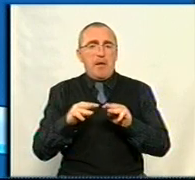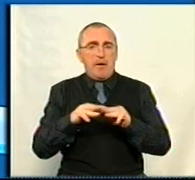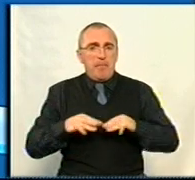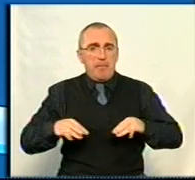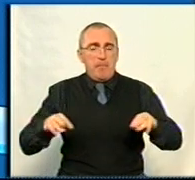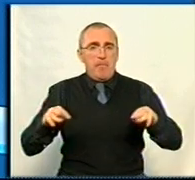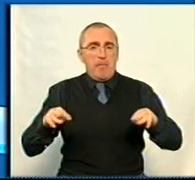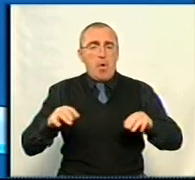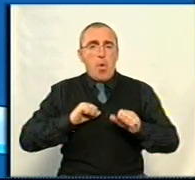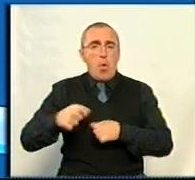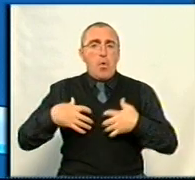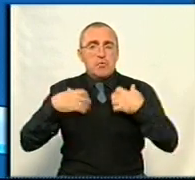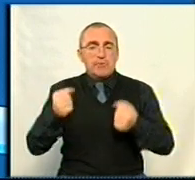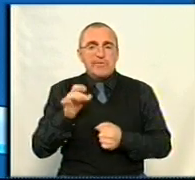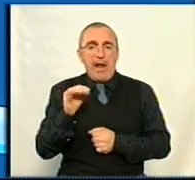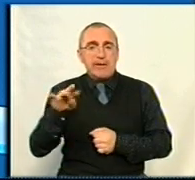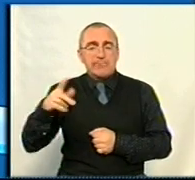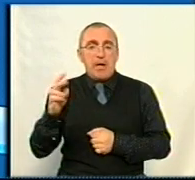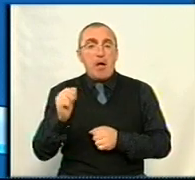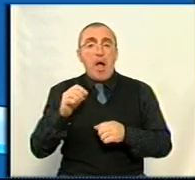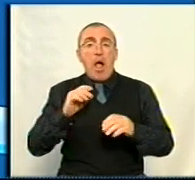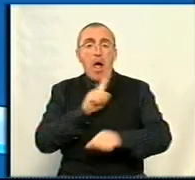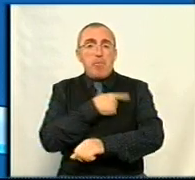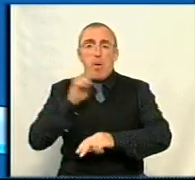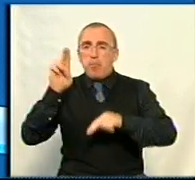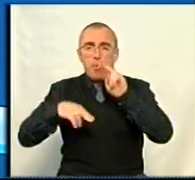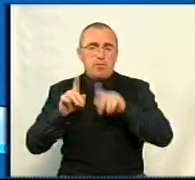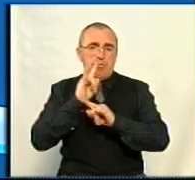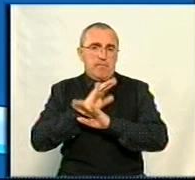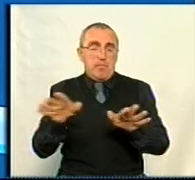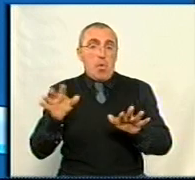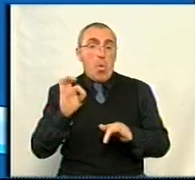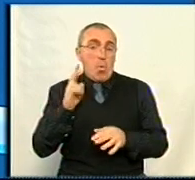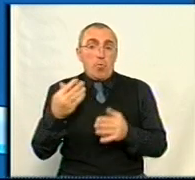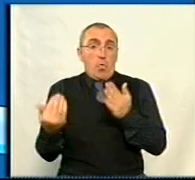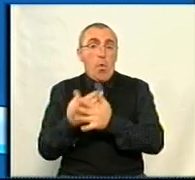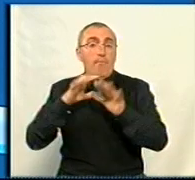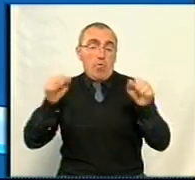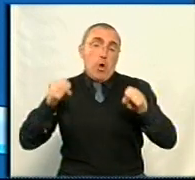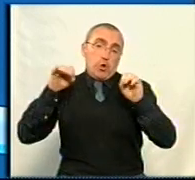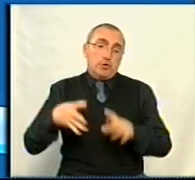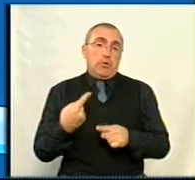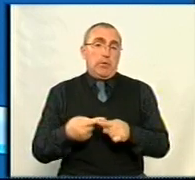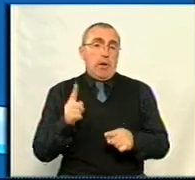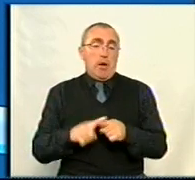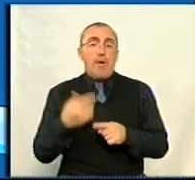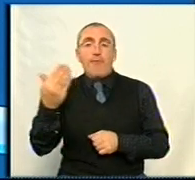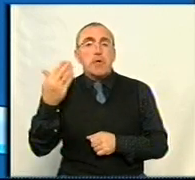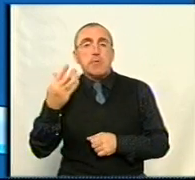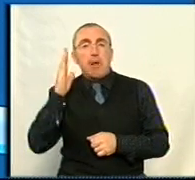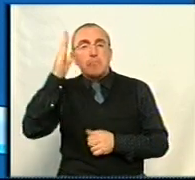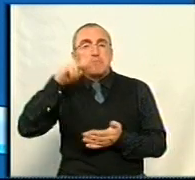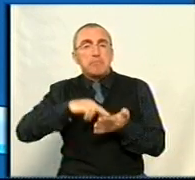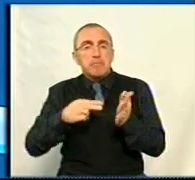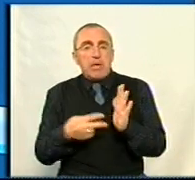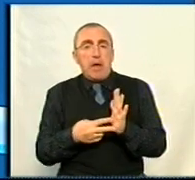Міністерка охорони здоров'я Скалецька сказала всі. Все, амбулаторії ми більше не будуємо. Окей, це нова влада, вона вирішила ось так. А ваша стратегія